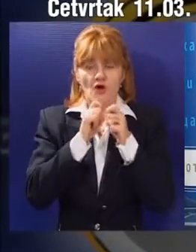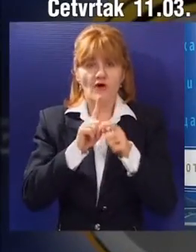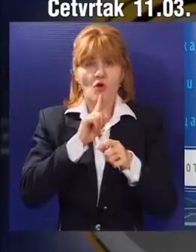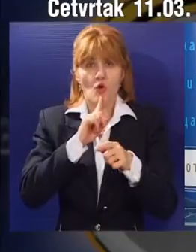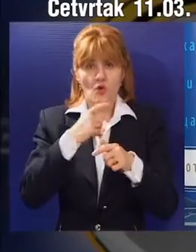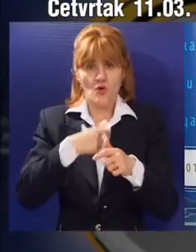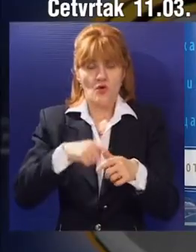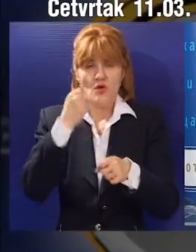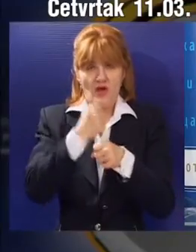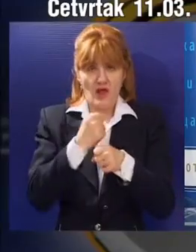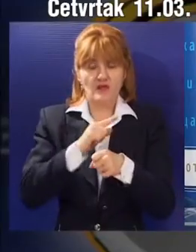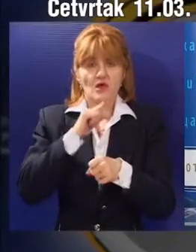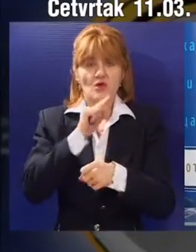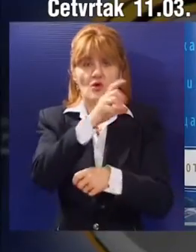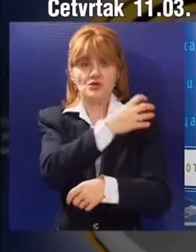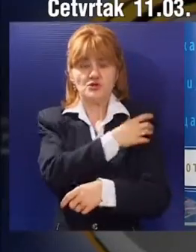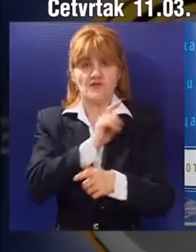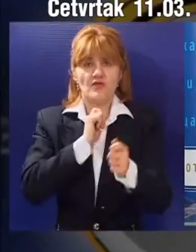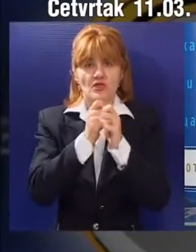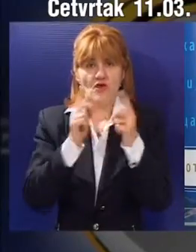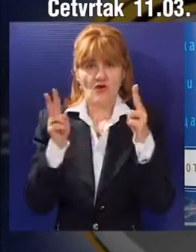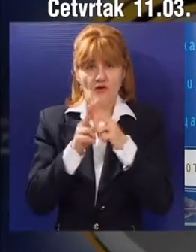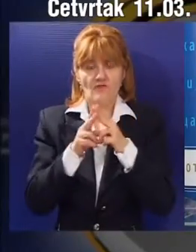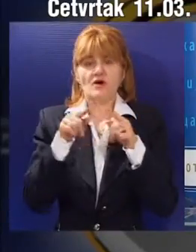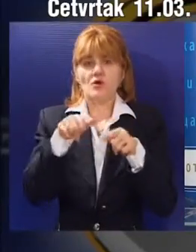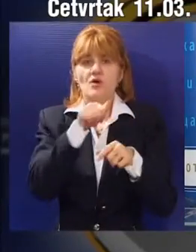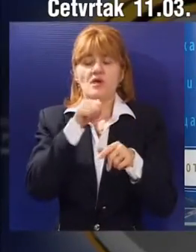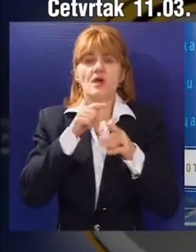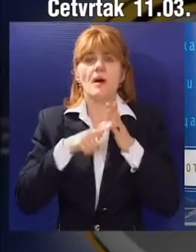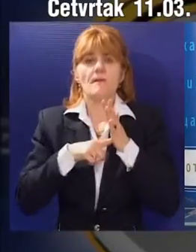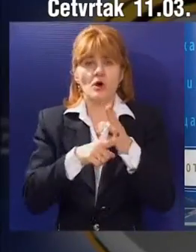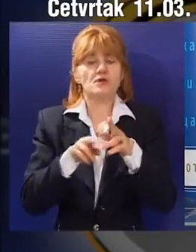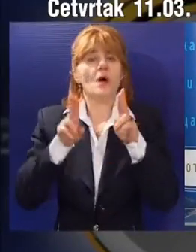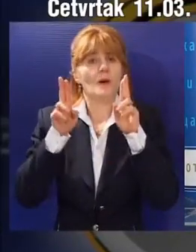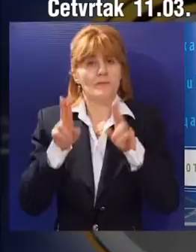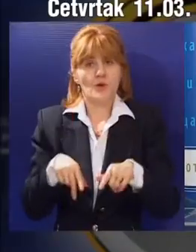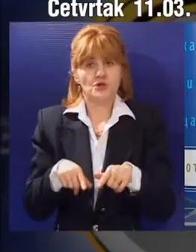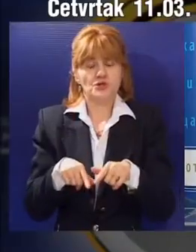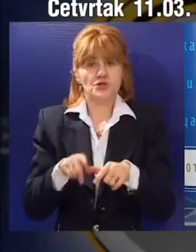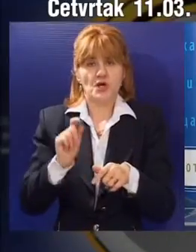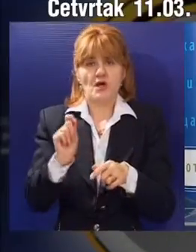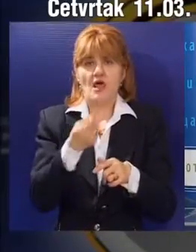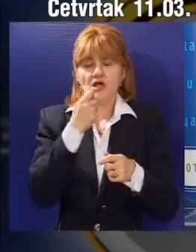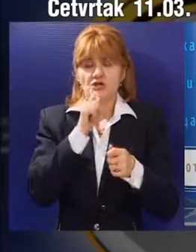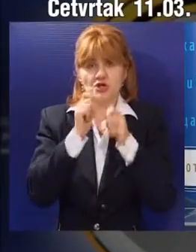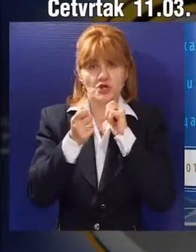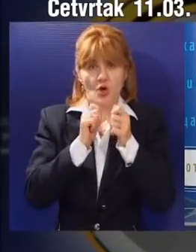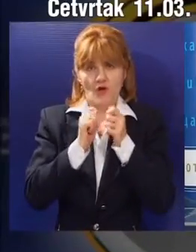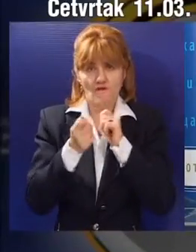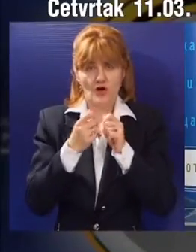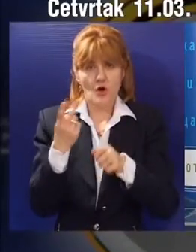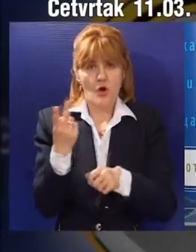oni koji rade i oni koji su poslodavci. To je upravo u Subotici pokazano da se može, da se može naći dogovor,